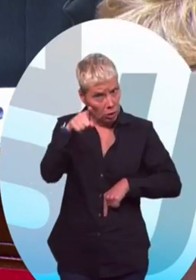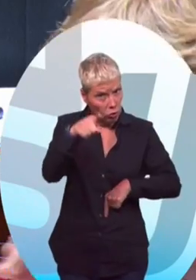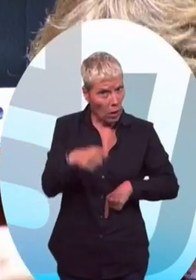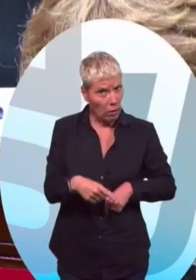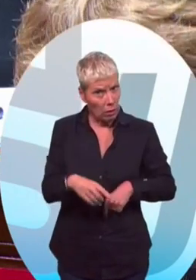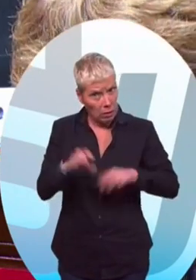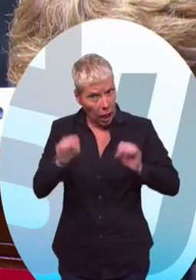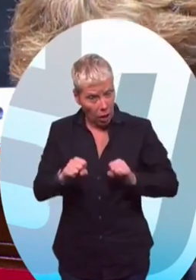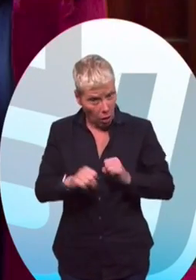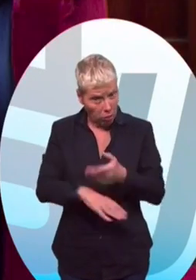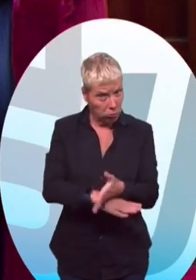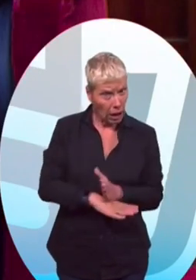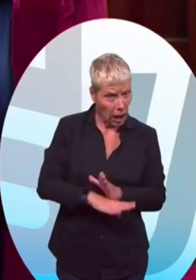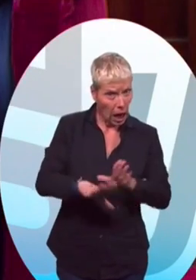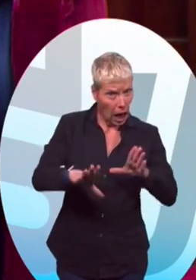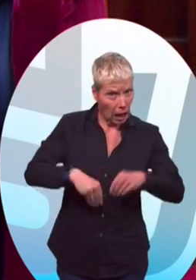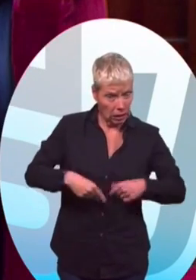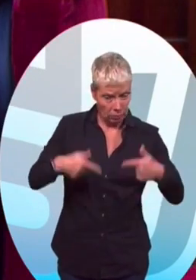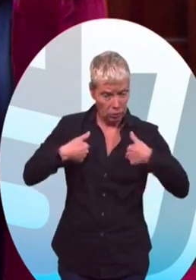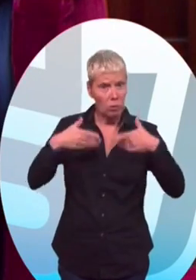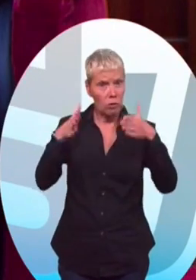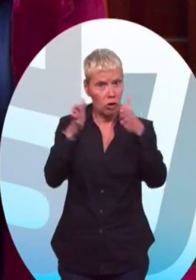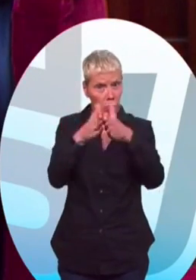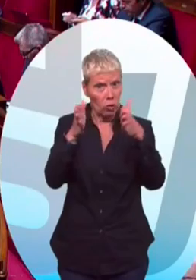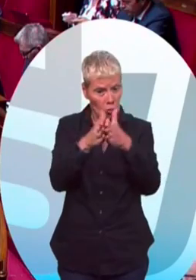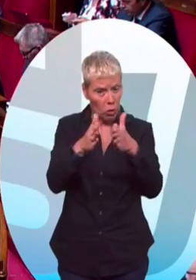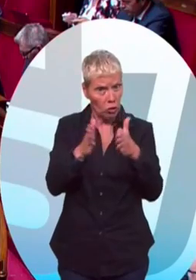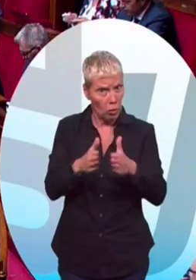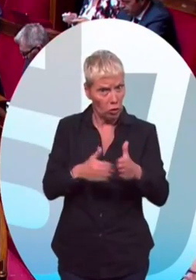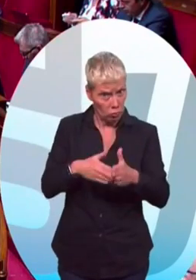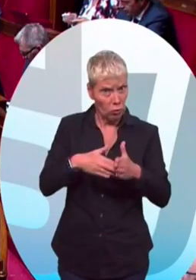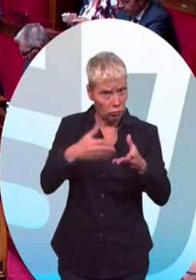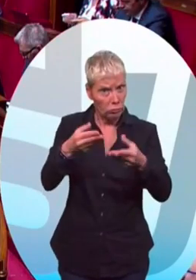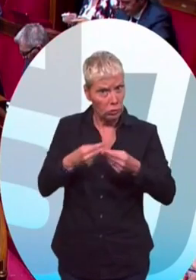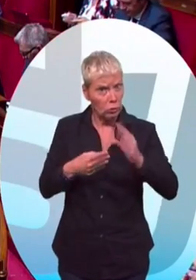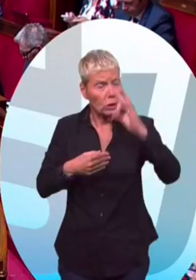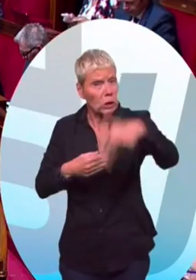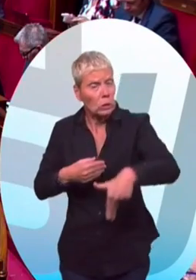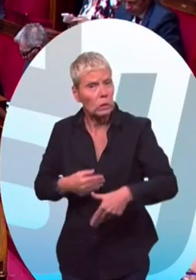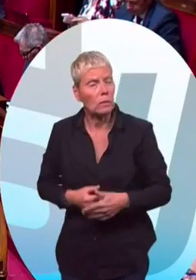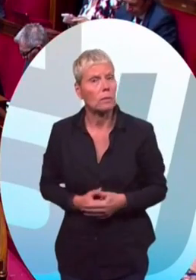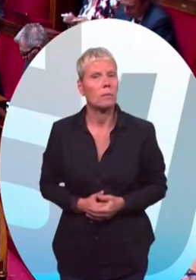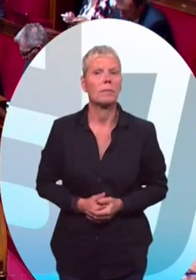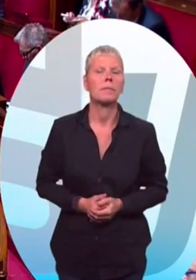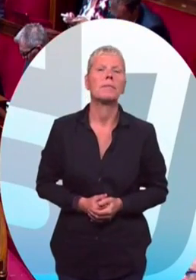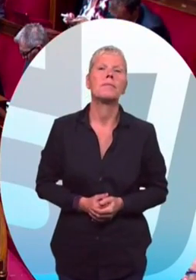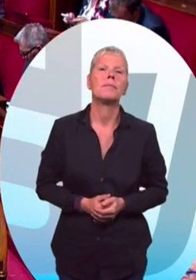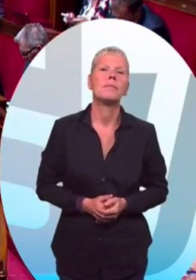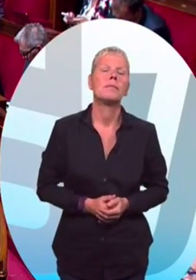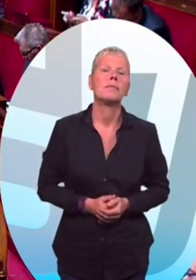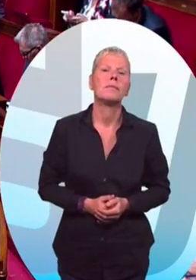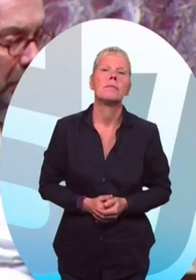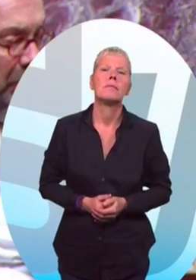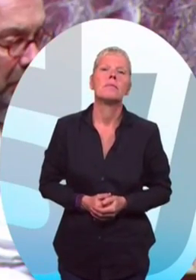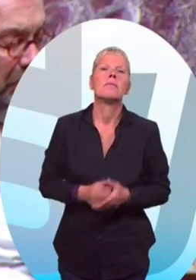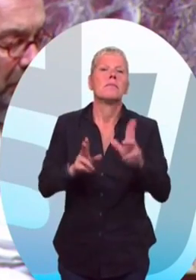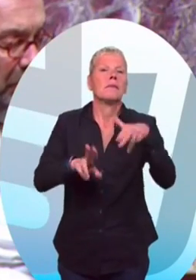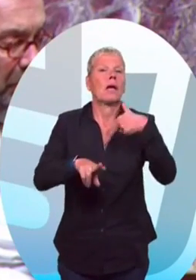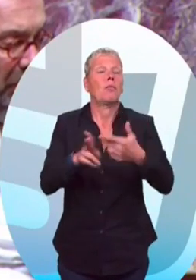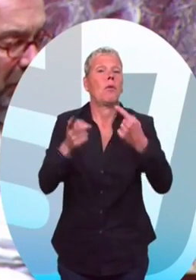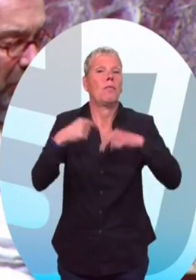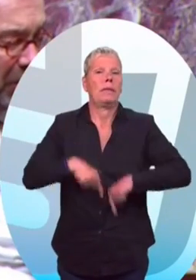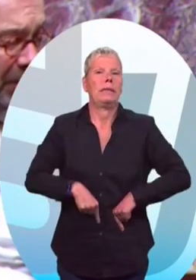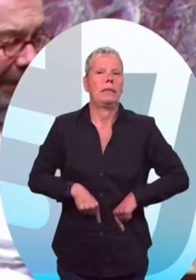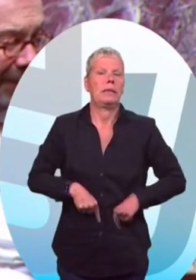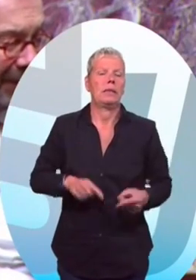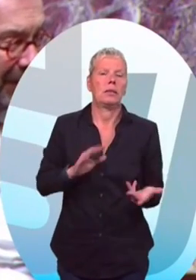défendre et faire aboutir ces demandes ? Merci, chers collègues. parole est à madame Elisabeth Borne, ministre de